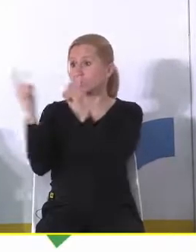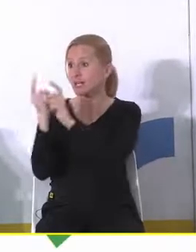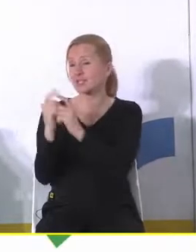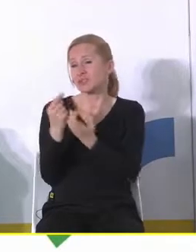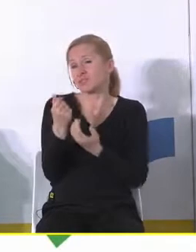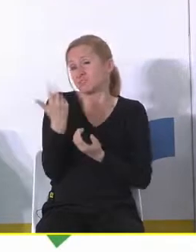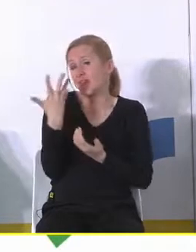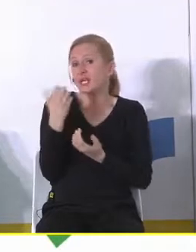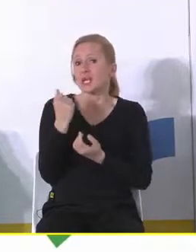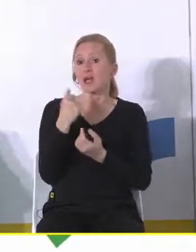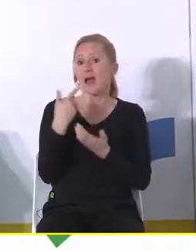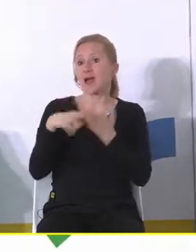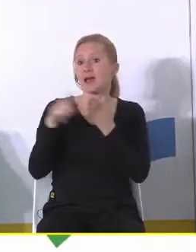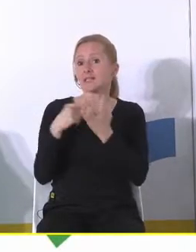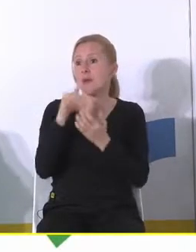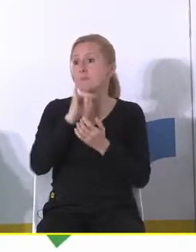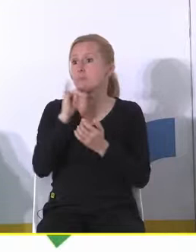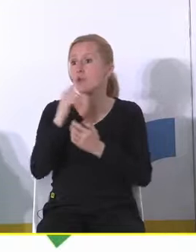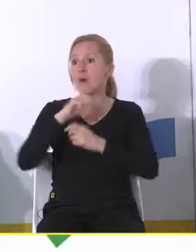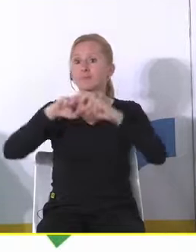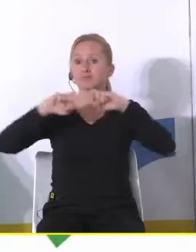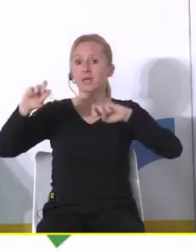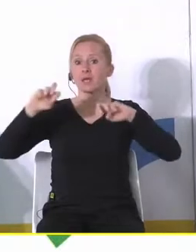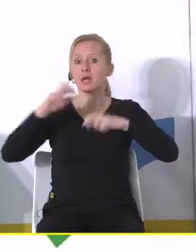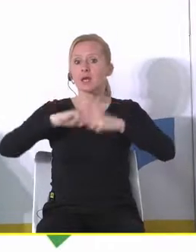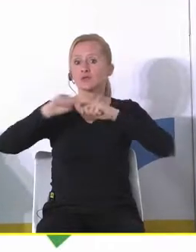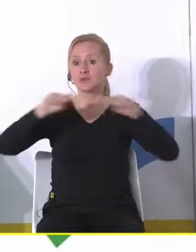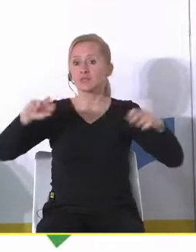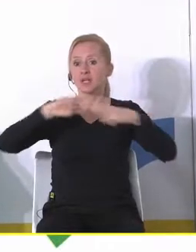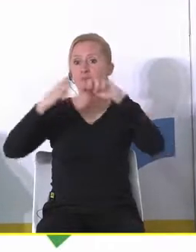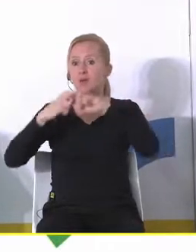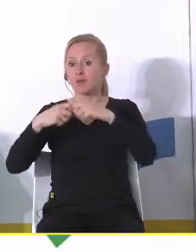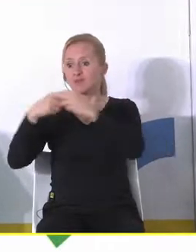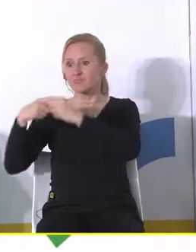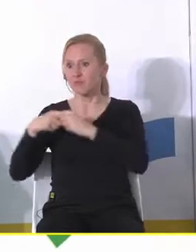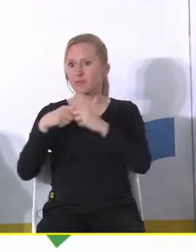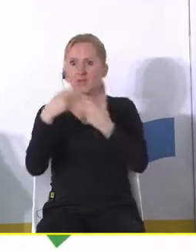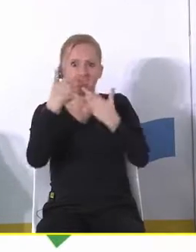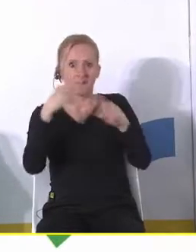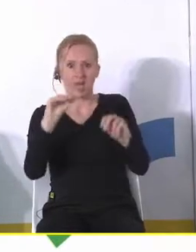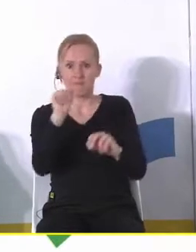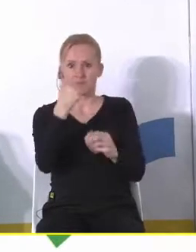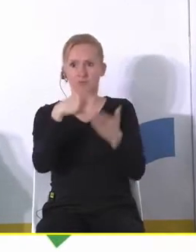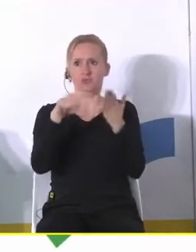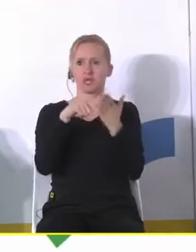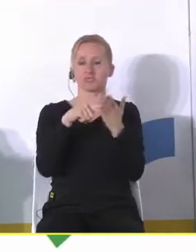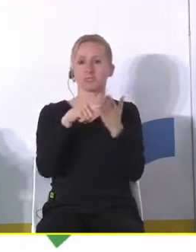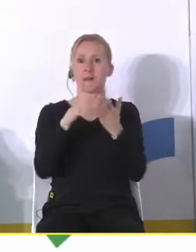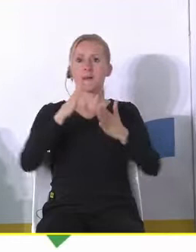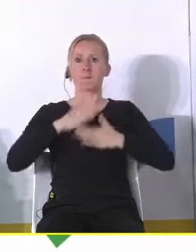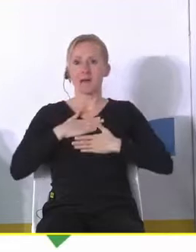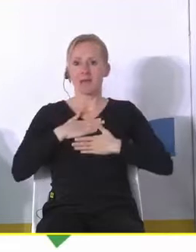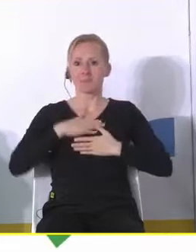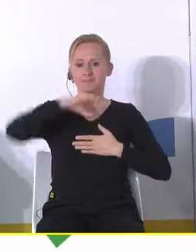co jakiś czas i próbujecie rozwiązywać problemy waszej wspólnoty wspólnie no nie to jest pierwszy raz czyli po prostu mamy